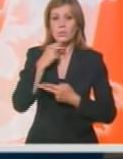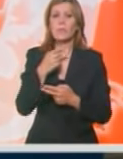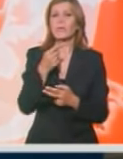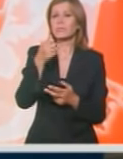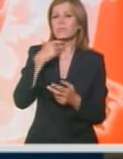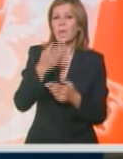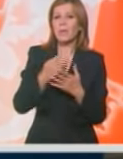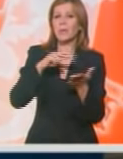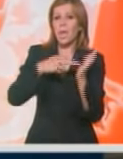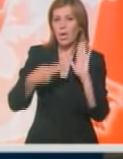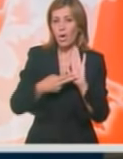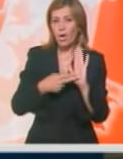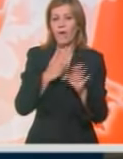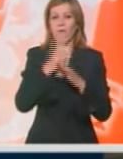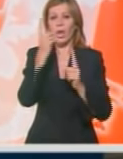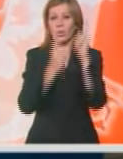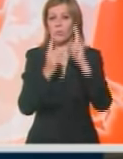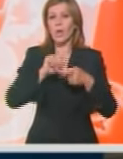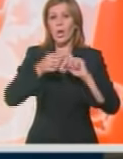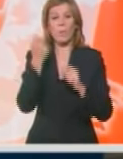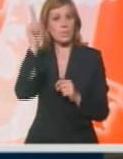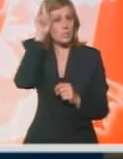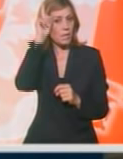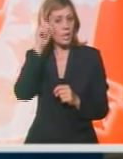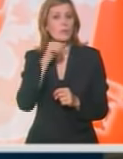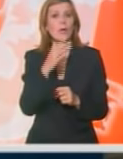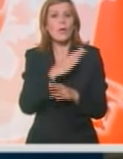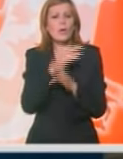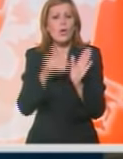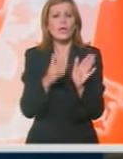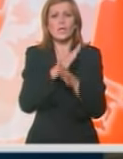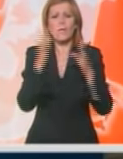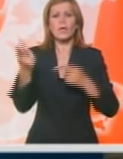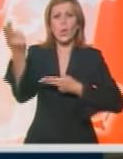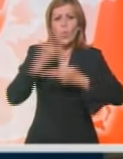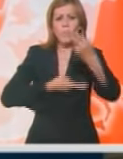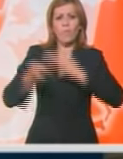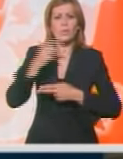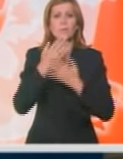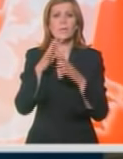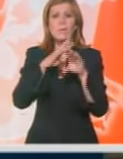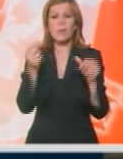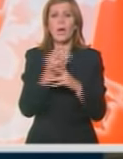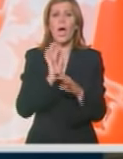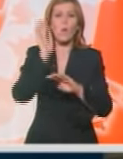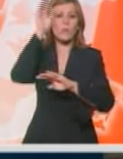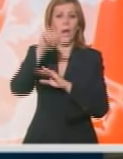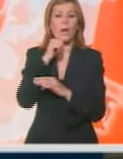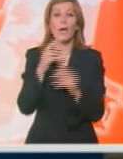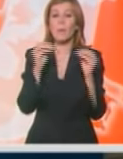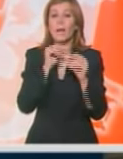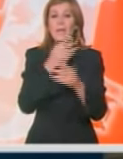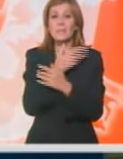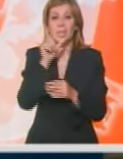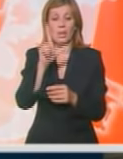sirovina, tehnologije, krupne industrijske robe iz Nemačke, ali i još većeg uvoza sirovina i zemalja kao što su Australiji, Brazil i